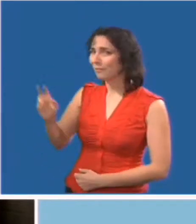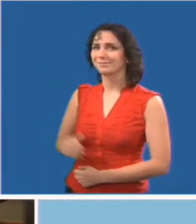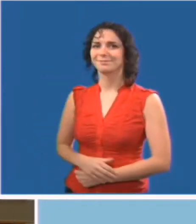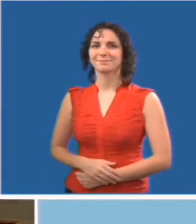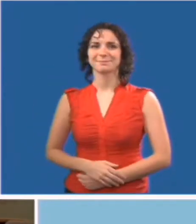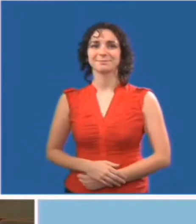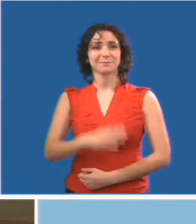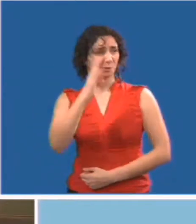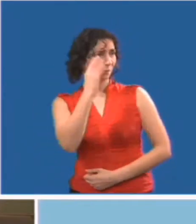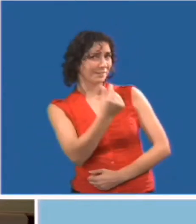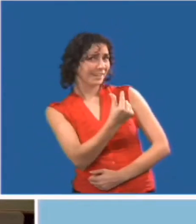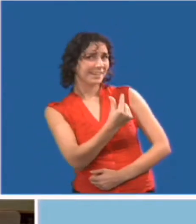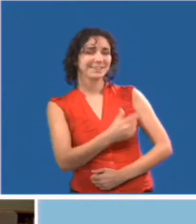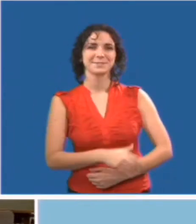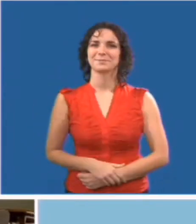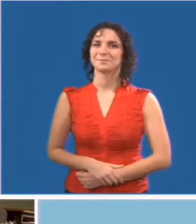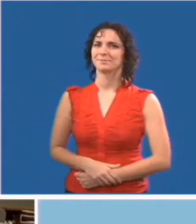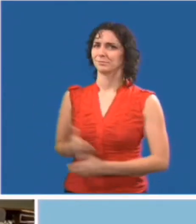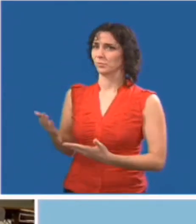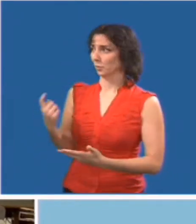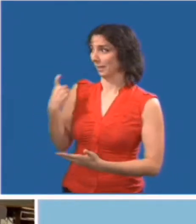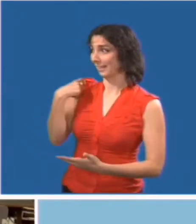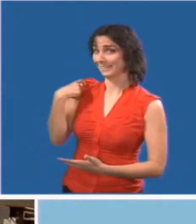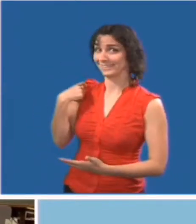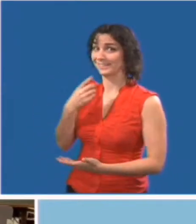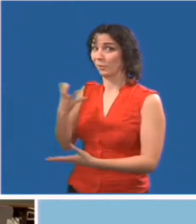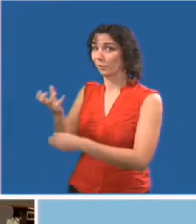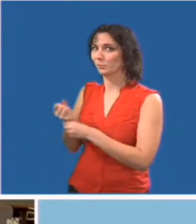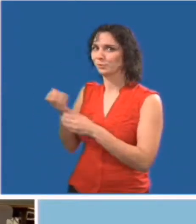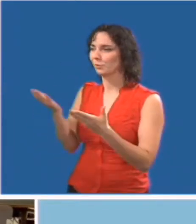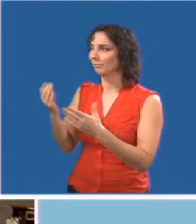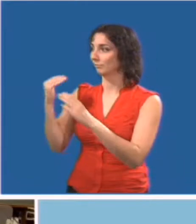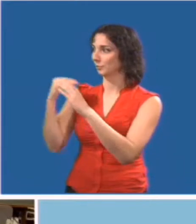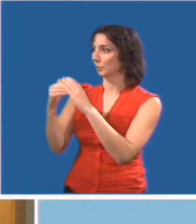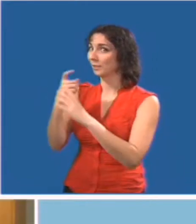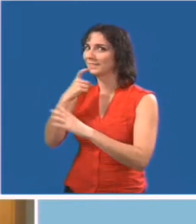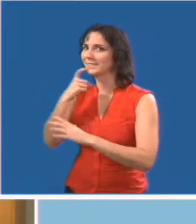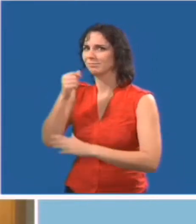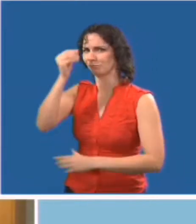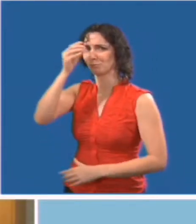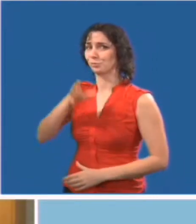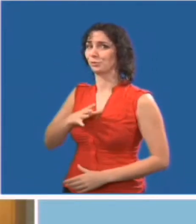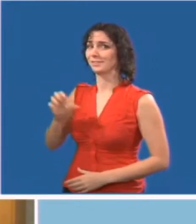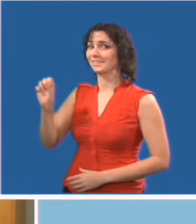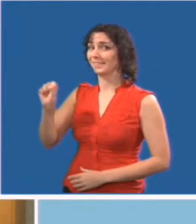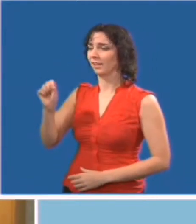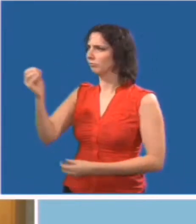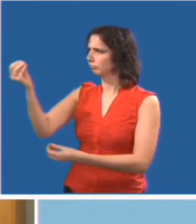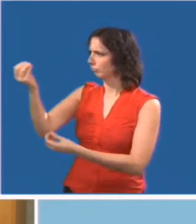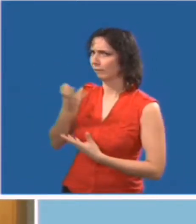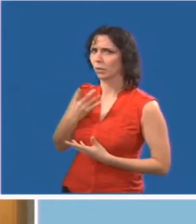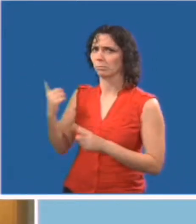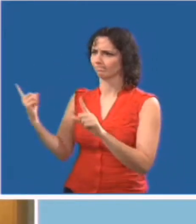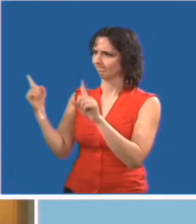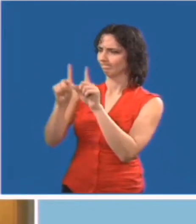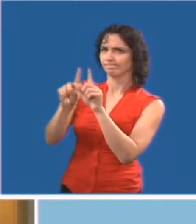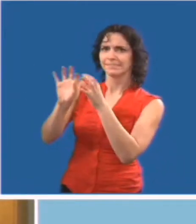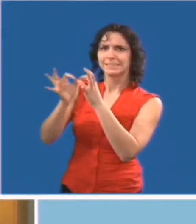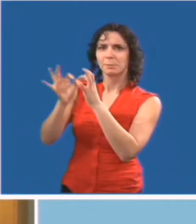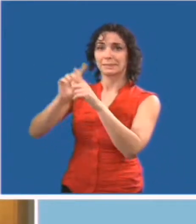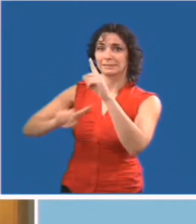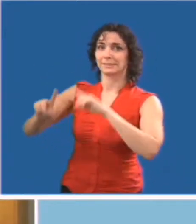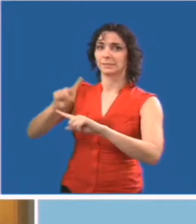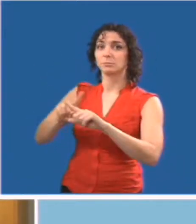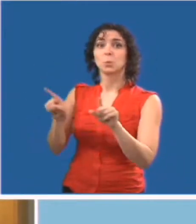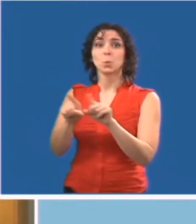Bonjour Rose. Allo Greg. J'ai reçu un courriel de M. Stein aujourd'hui et il me dit qu'il serait accompagné d'un interprète gestuel.